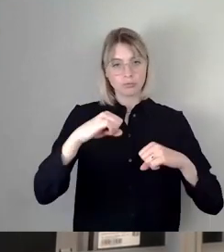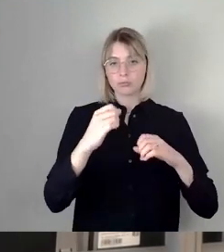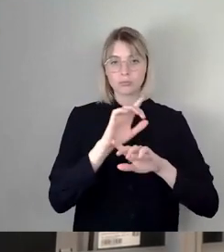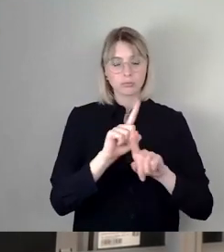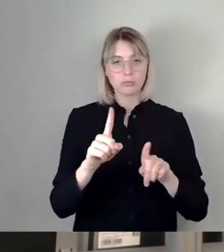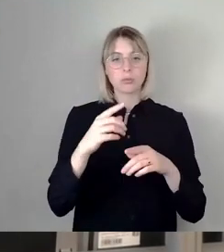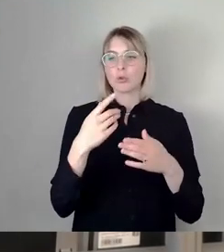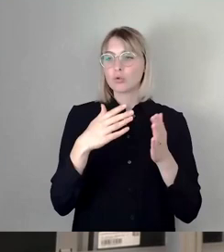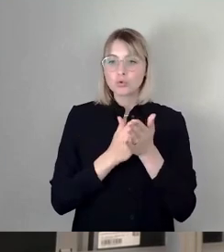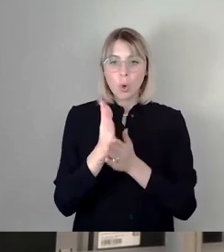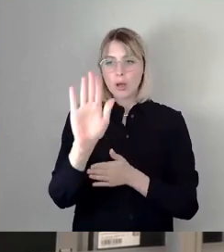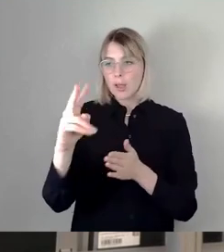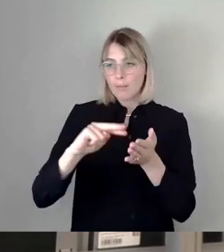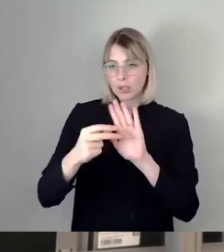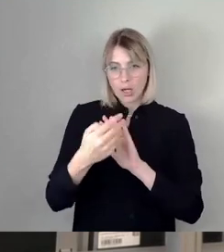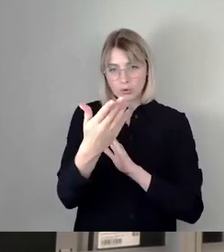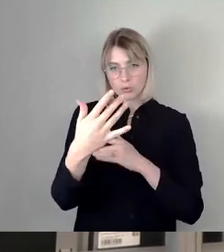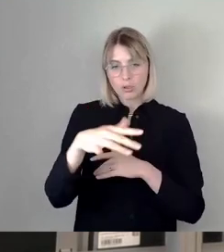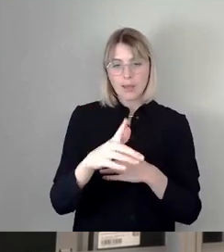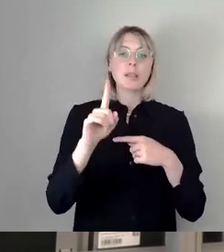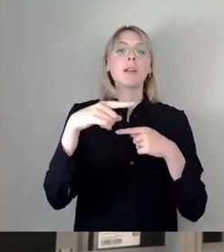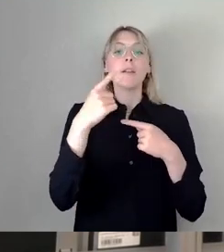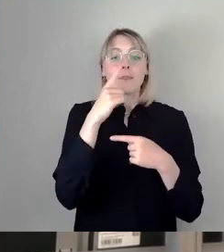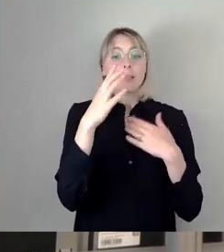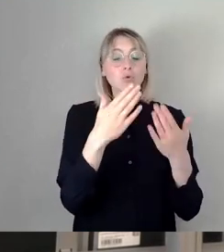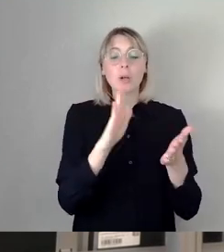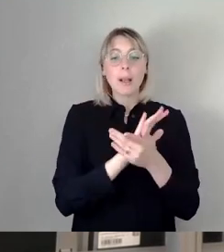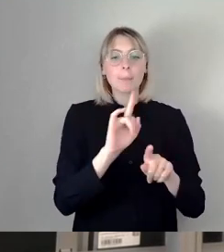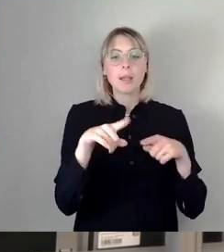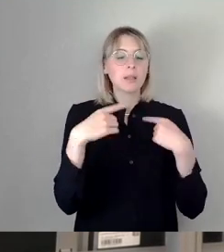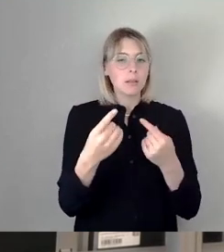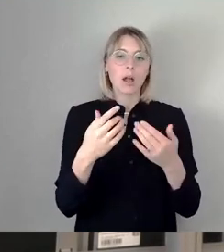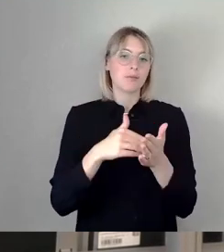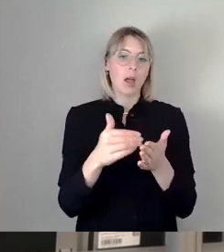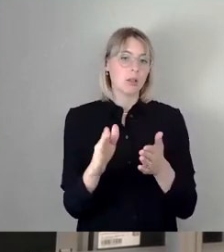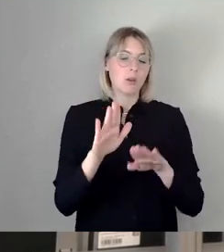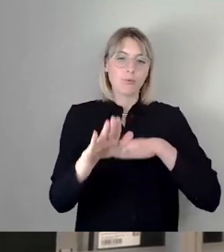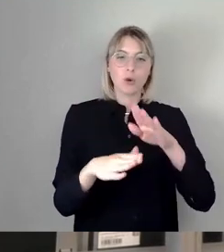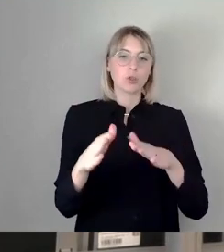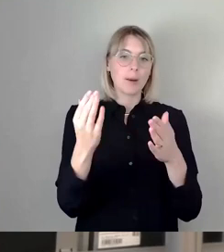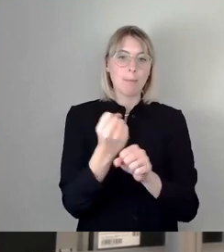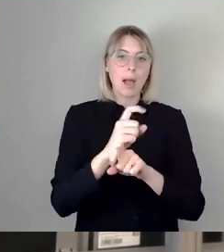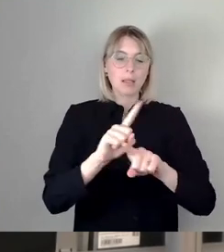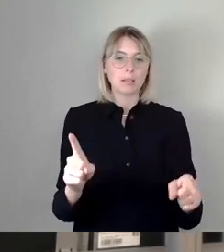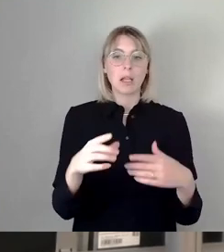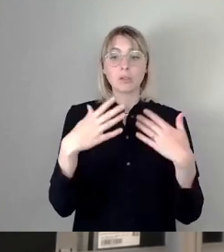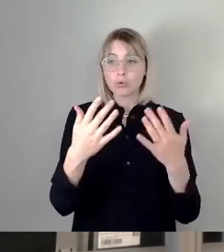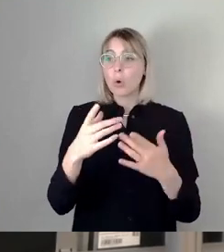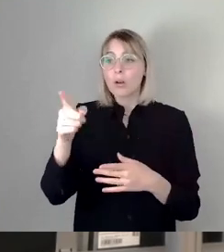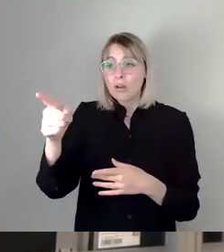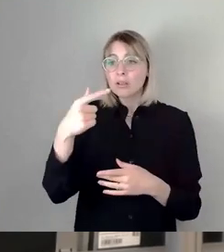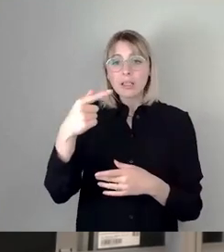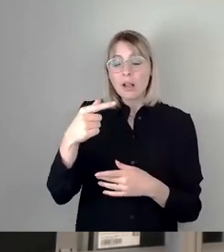getan haben, dann kommen wir eben auch nicht vorwärts. Und dann ist es eben so. Und die Stimme Thiele wird es vollkommen zu. Es ist absurd,